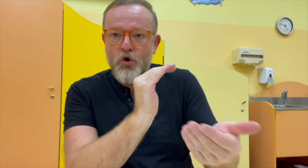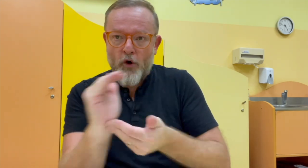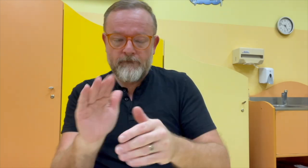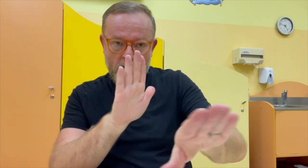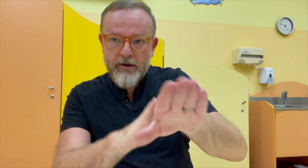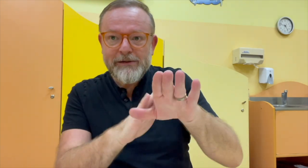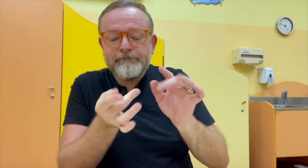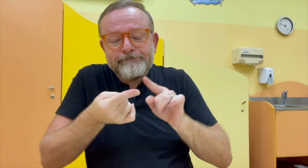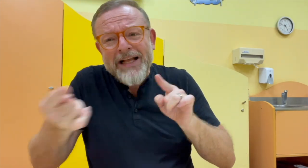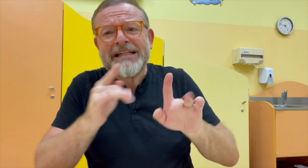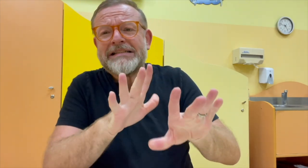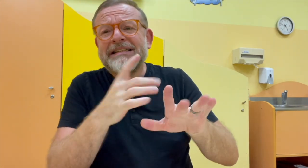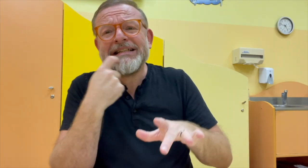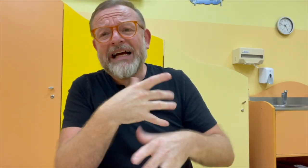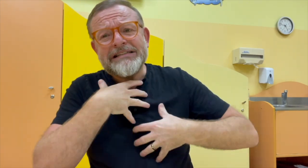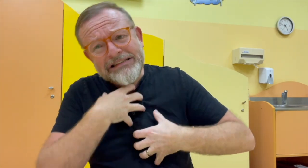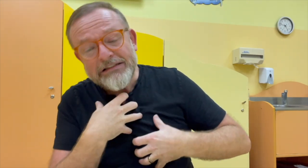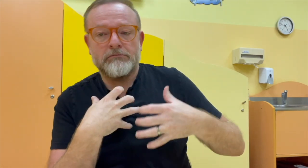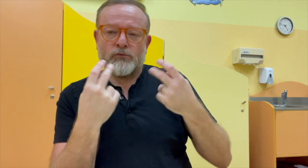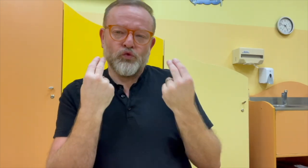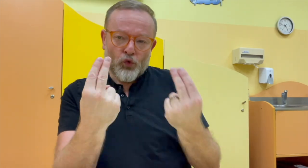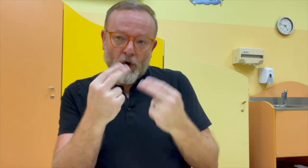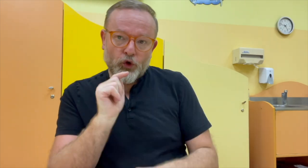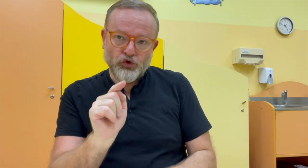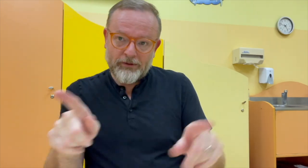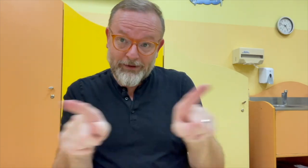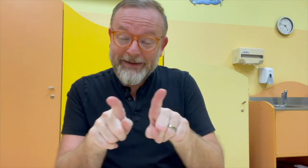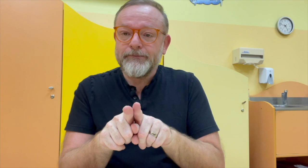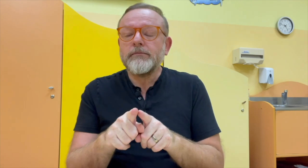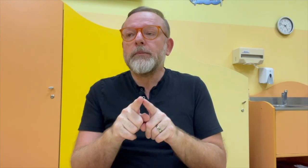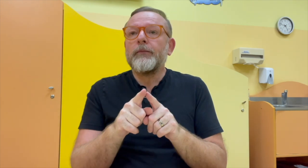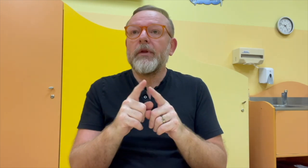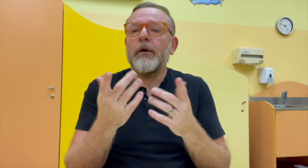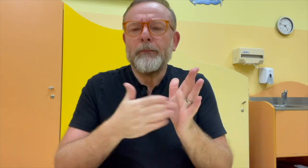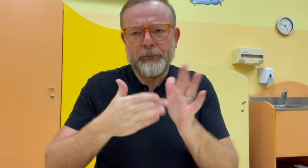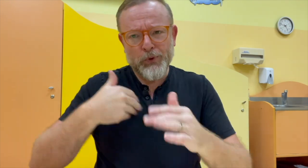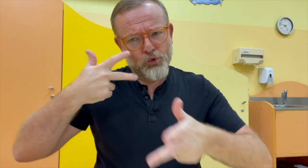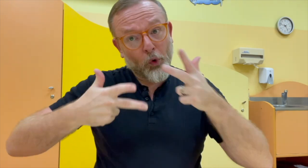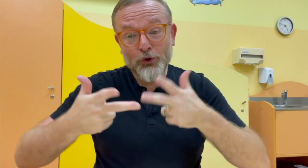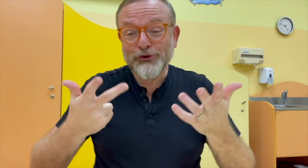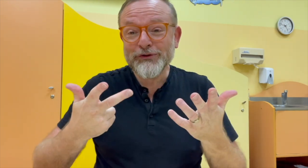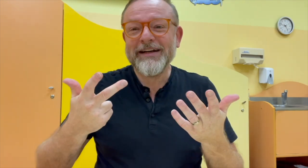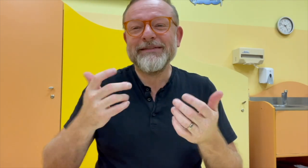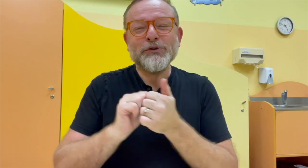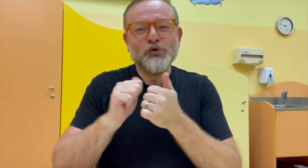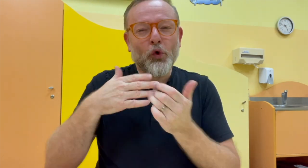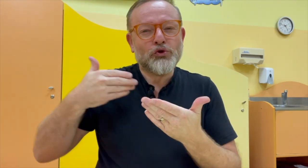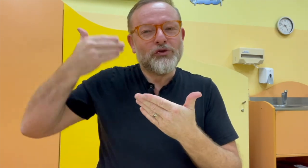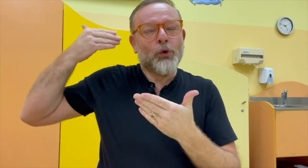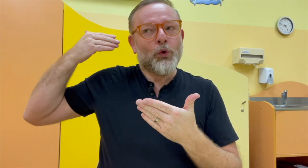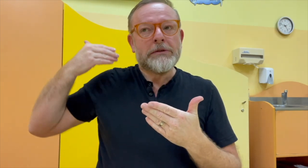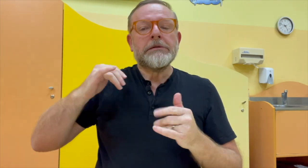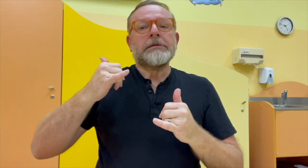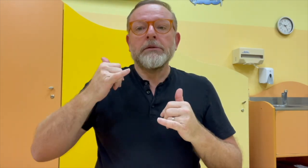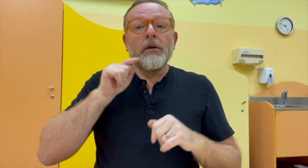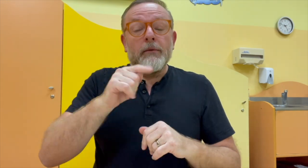Ale důležité je si stanovit ten systém toho, jak zpětnou vásbu dávám, aby se